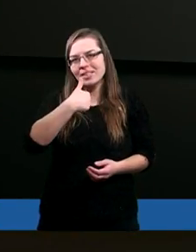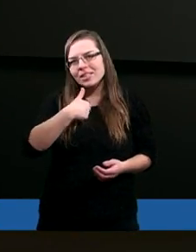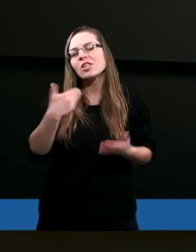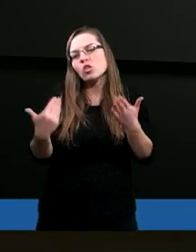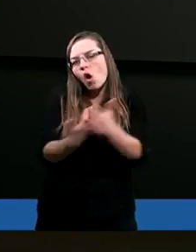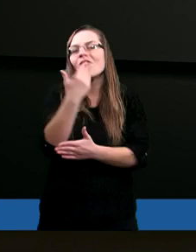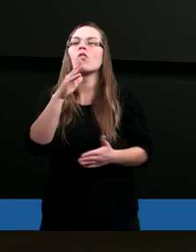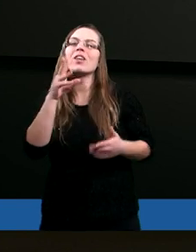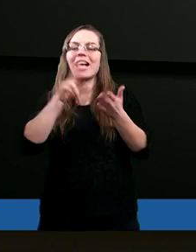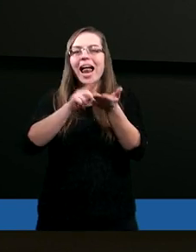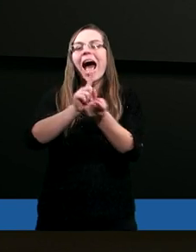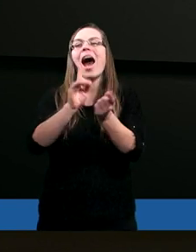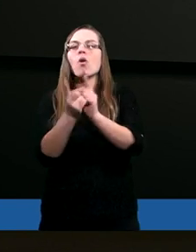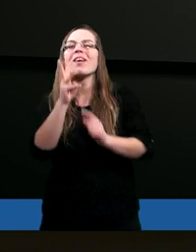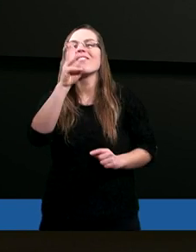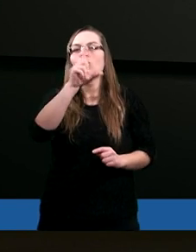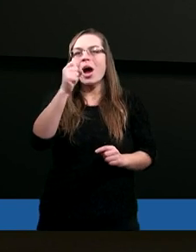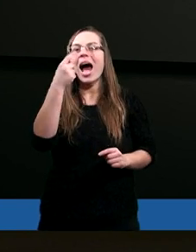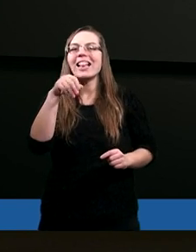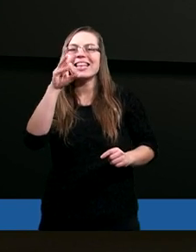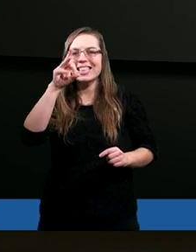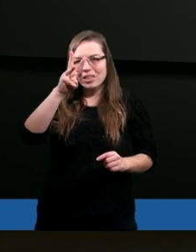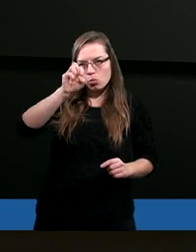znowu dla odmiany Władysław.